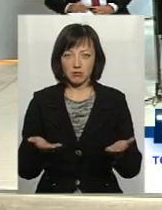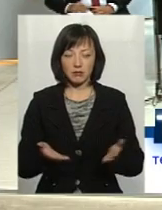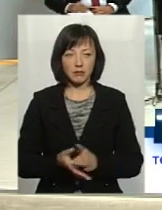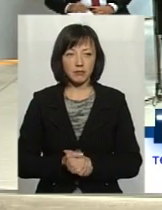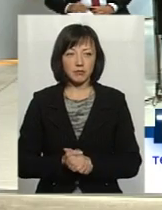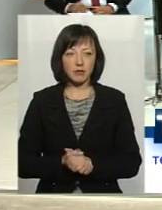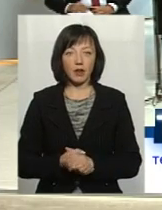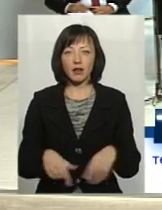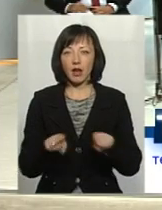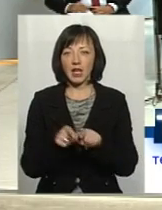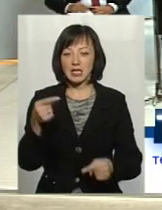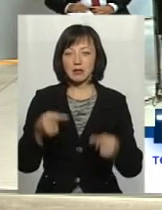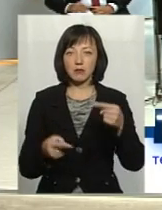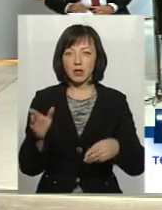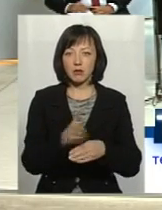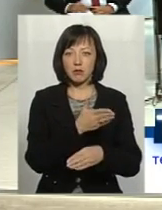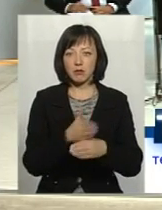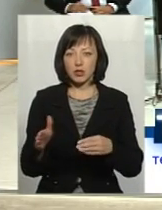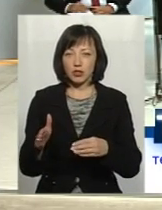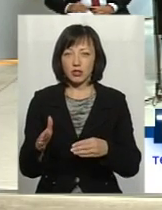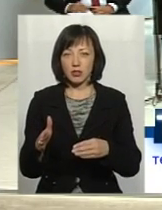спір між двома областям?